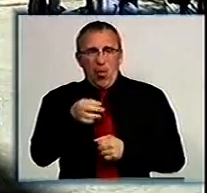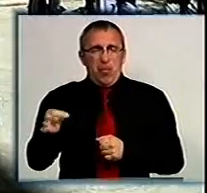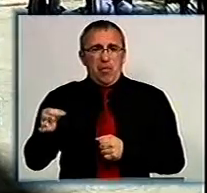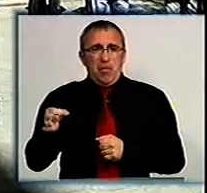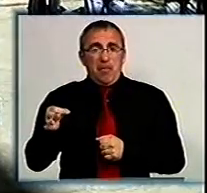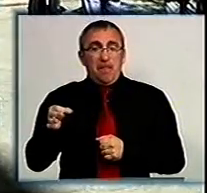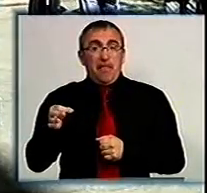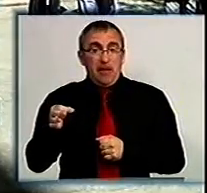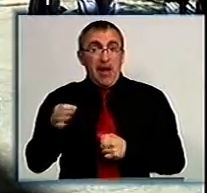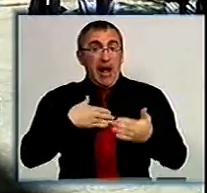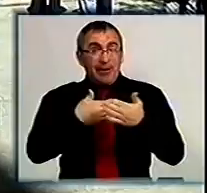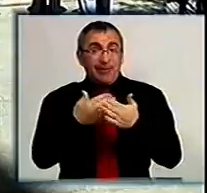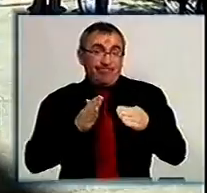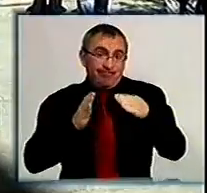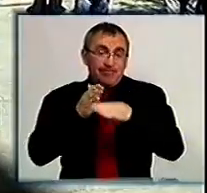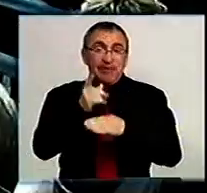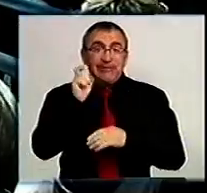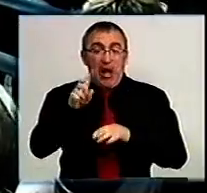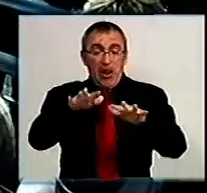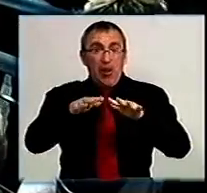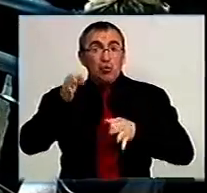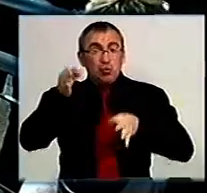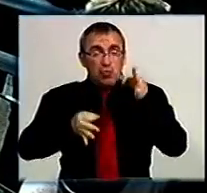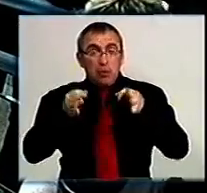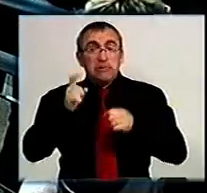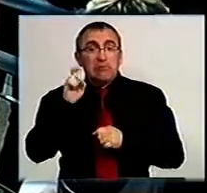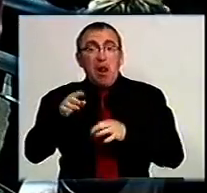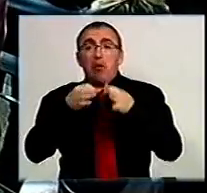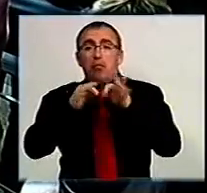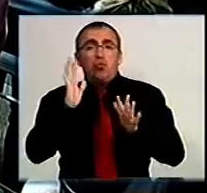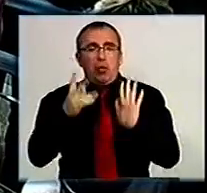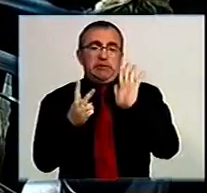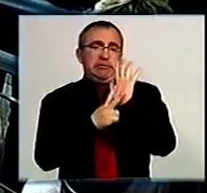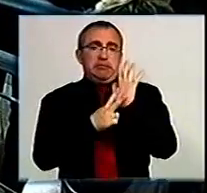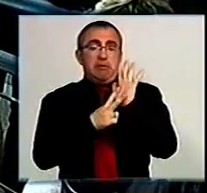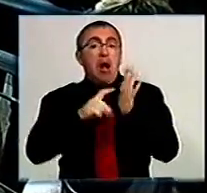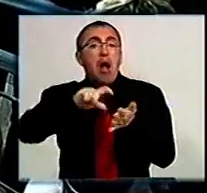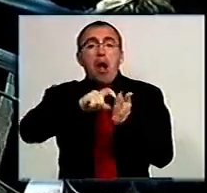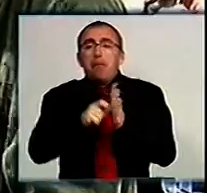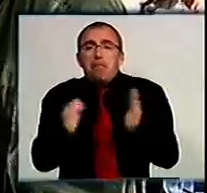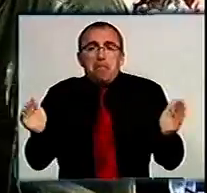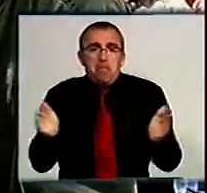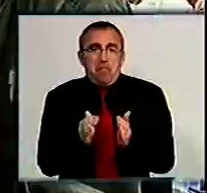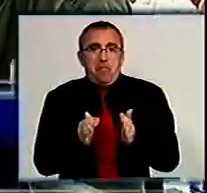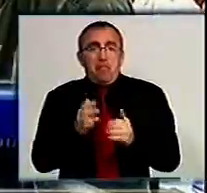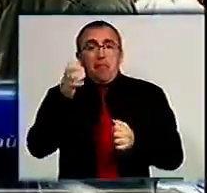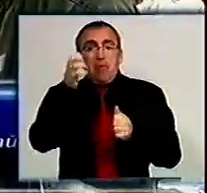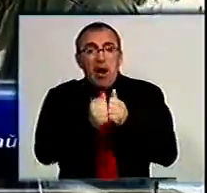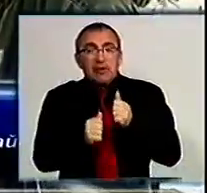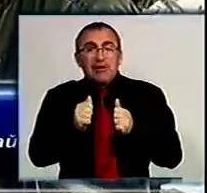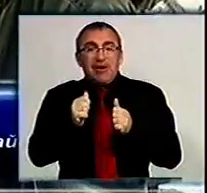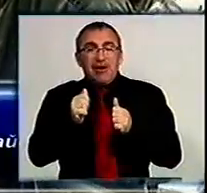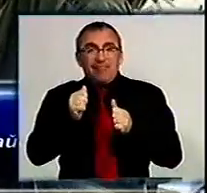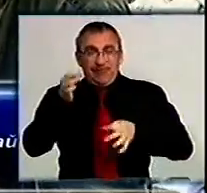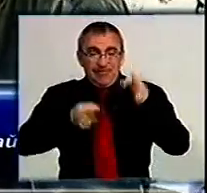Активісти мають намір зайти до зали суду усі разом. Втім, до зали пускають лише сімох. Мовляв, кабінет замалий. На кожне засідання